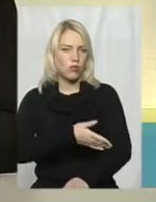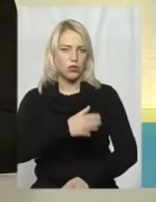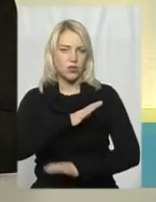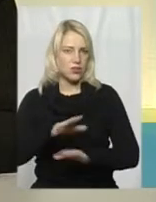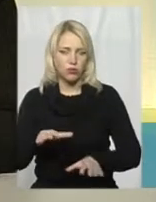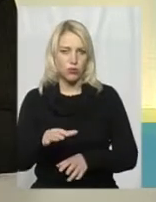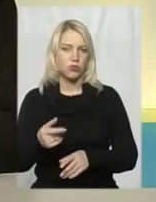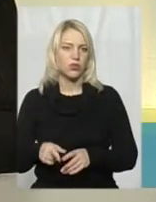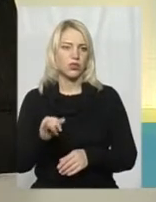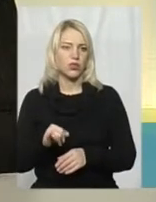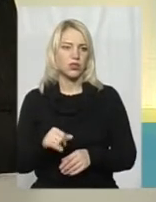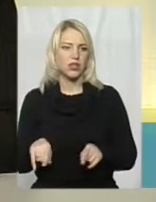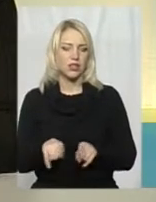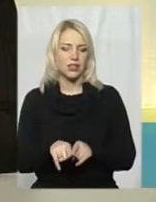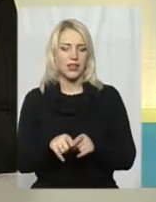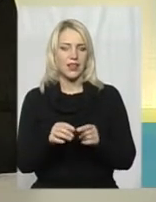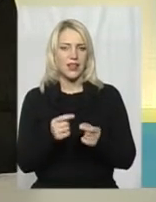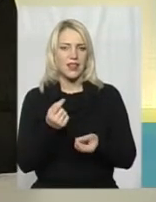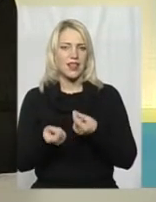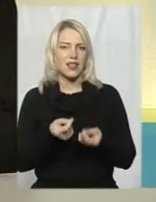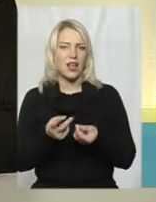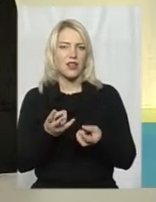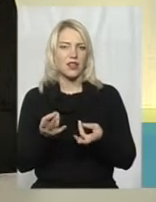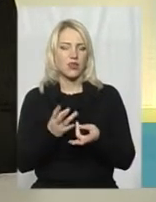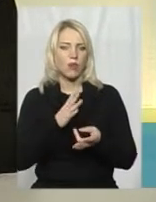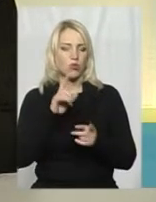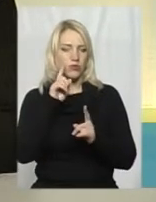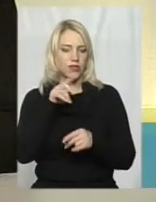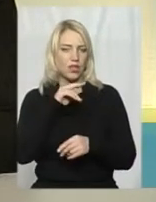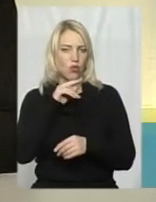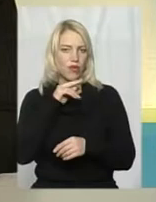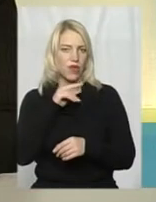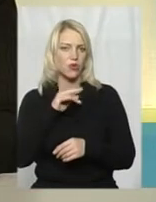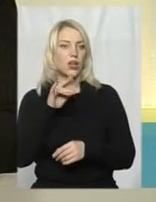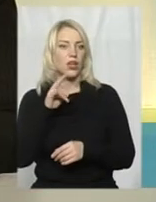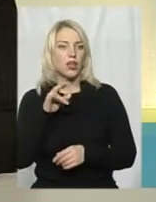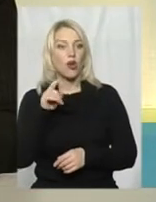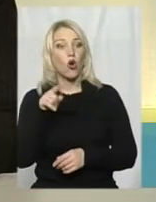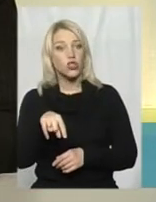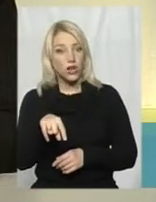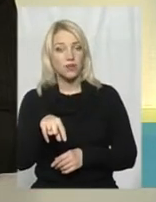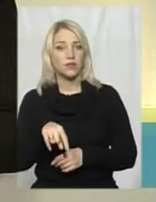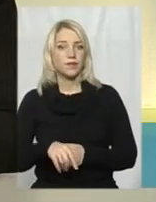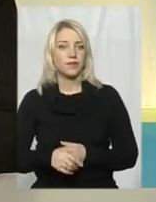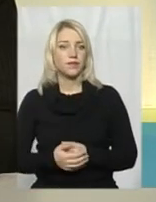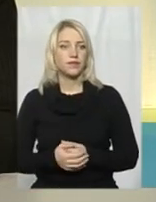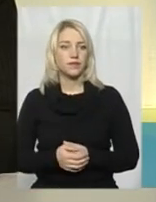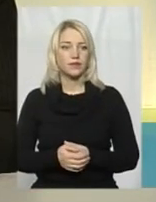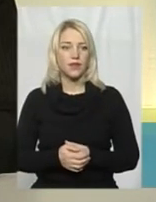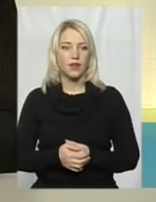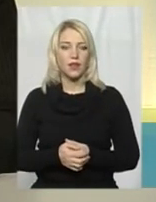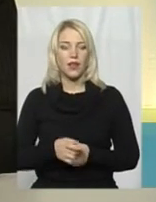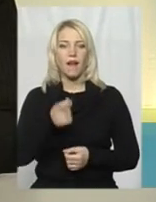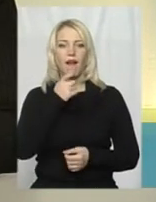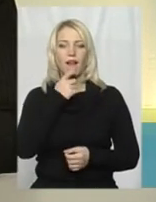на які треба звертати увагу, хоча з глядацьких